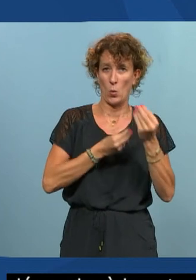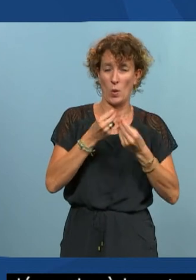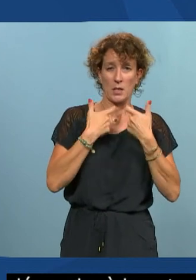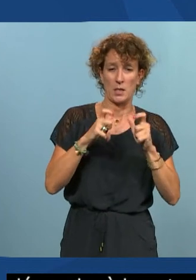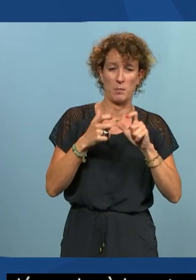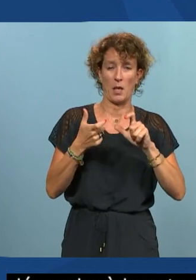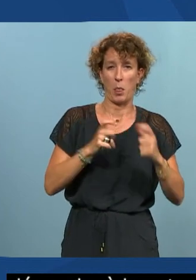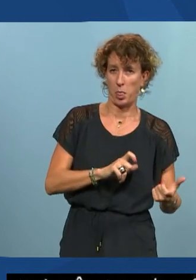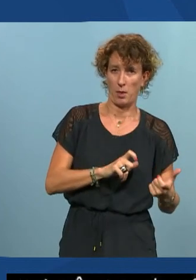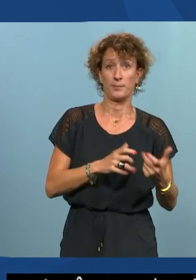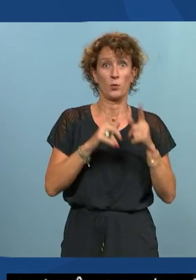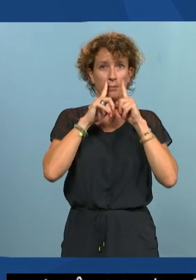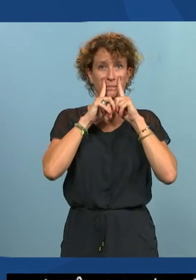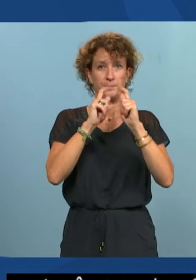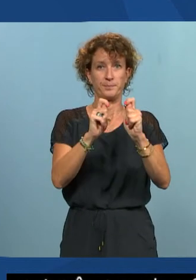attention